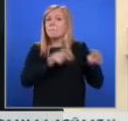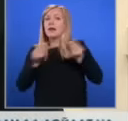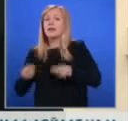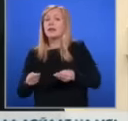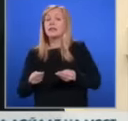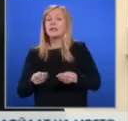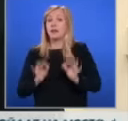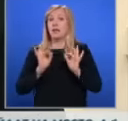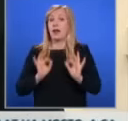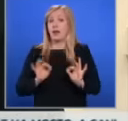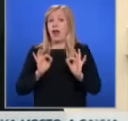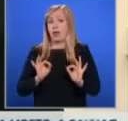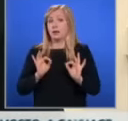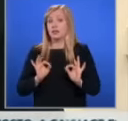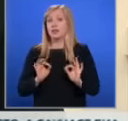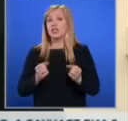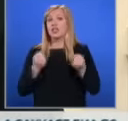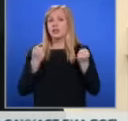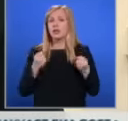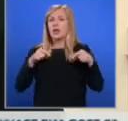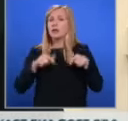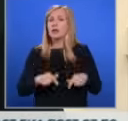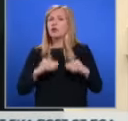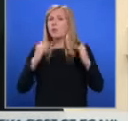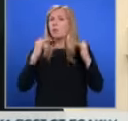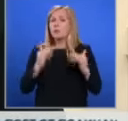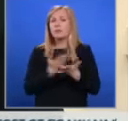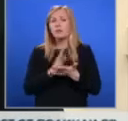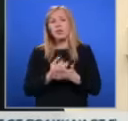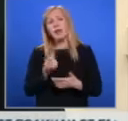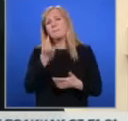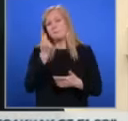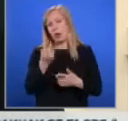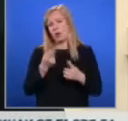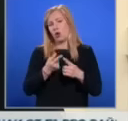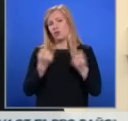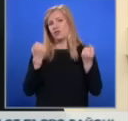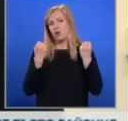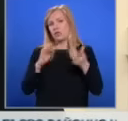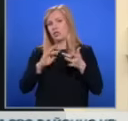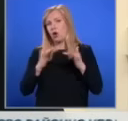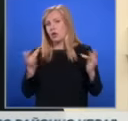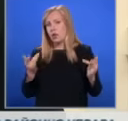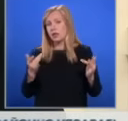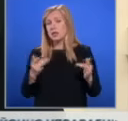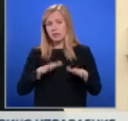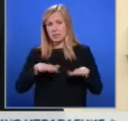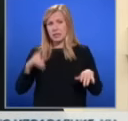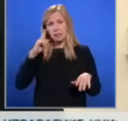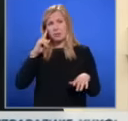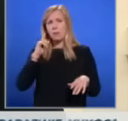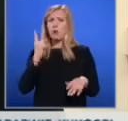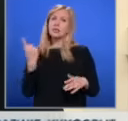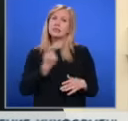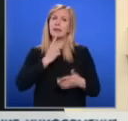реалния живот. Днешното дигитално поколение споделя малко от живота си онлайн и децата мислят, че могат сами да се справят с